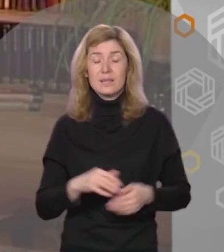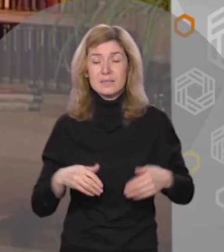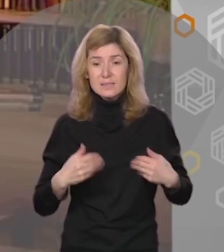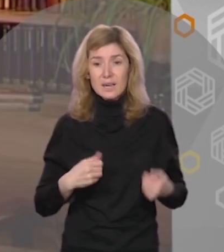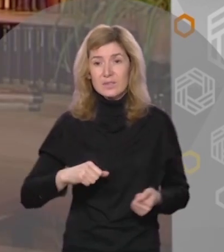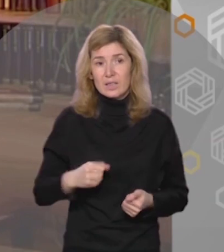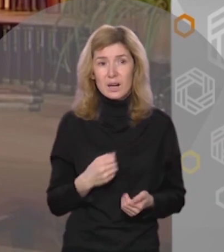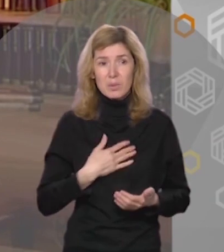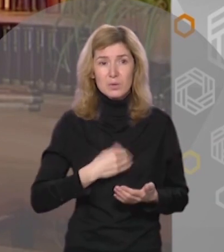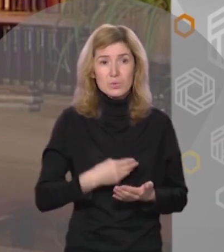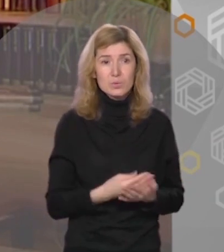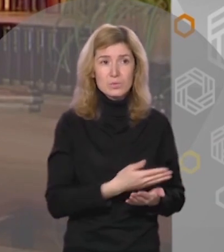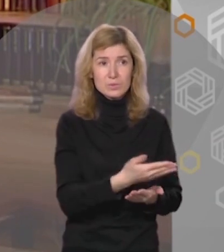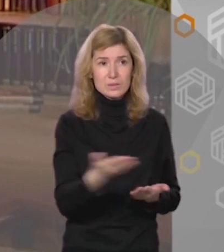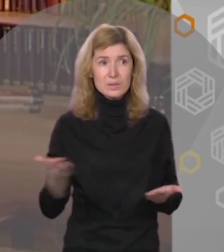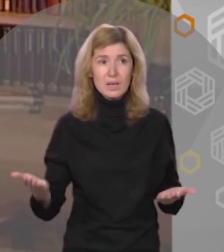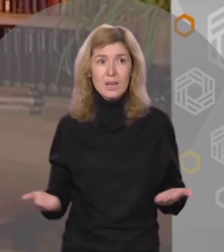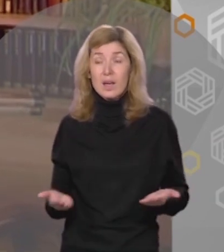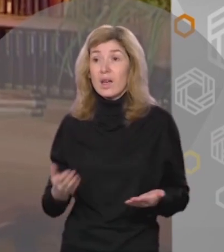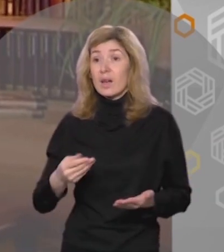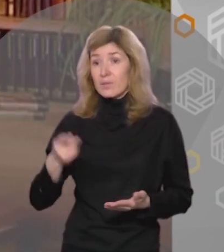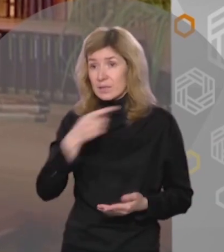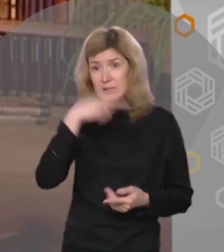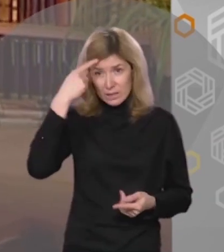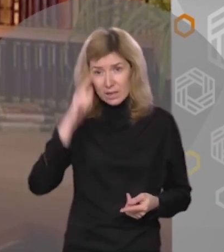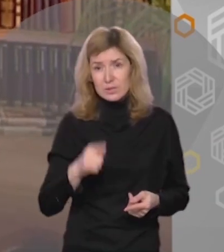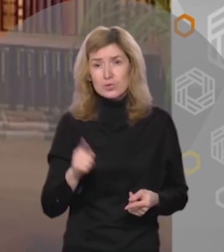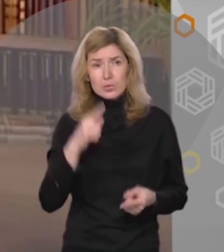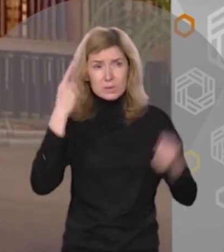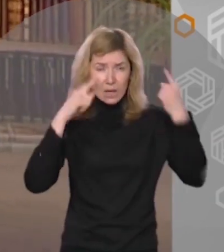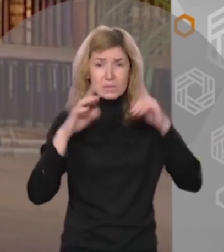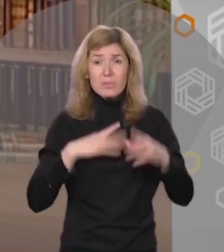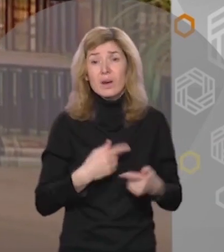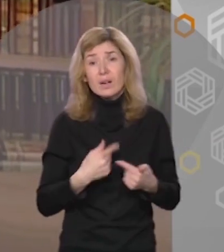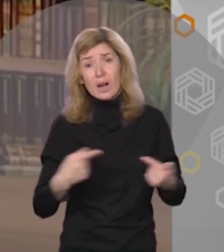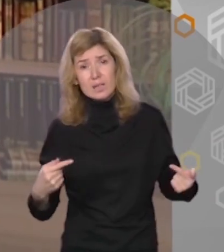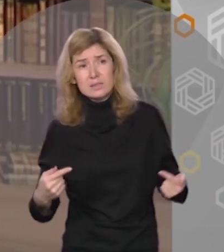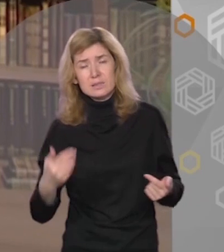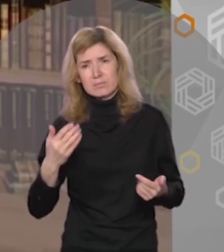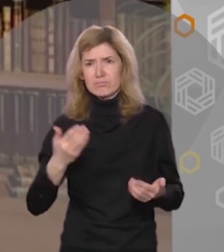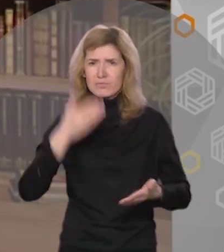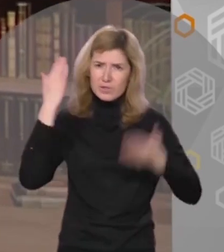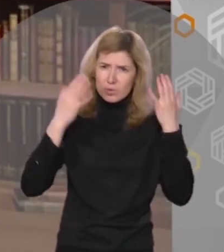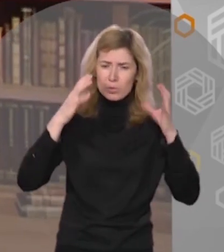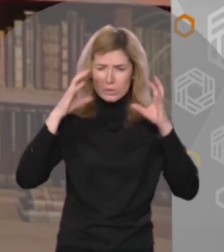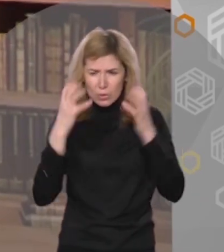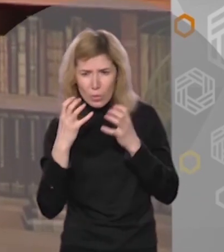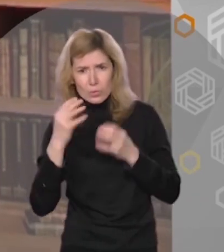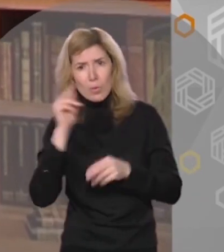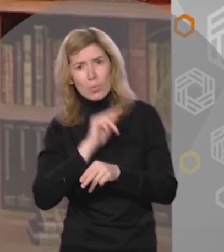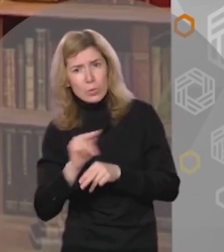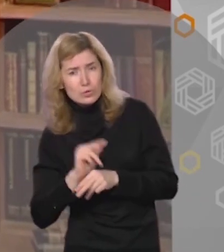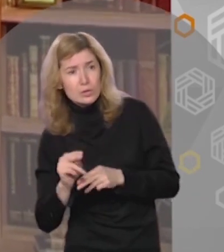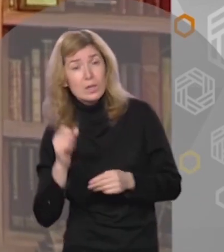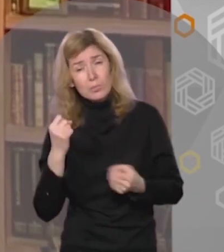Здравствуйте, дорогие друзья! Вы, конечно, знаете, что сказки бывают разные Веселые, серьезные, поучительные